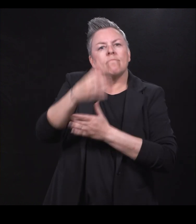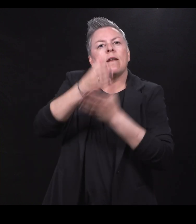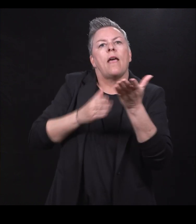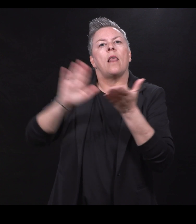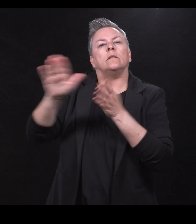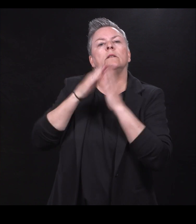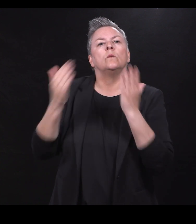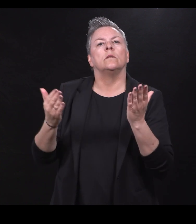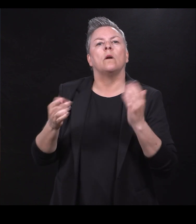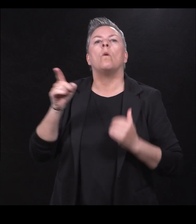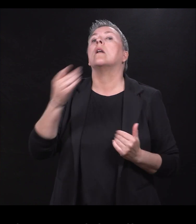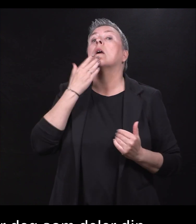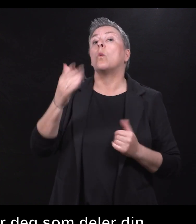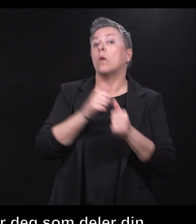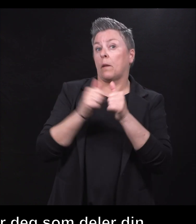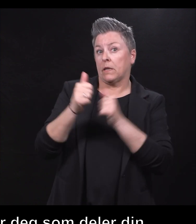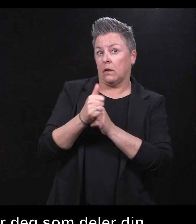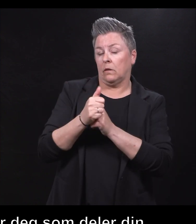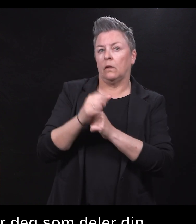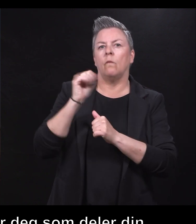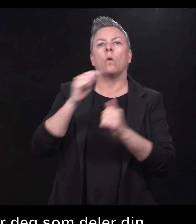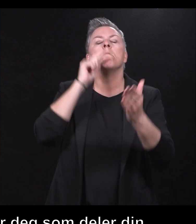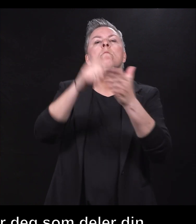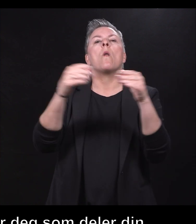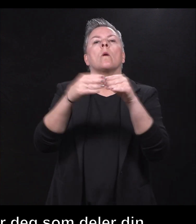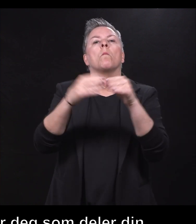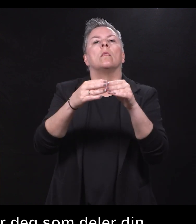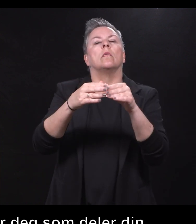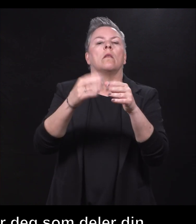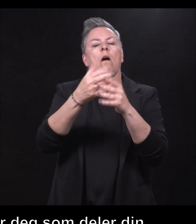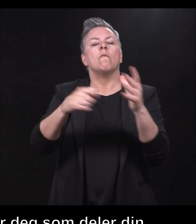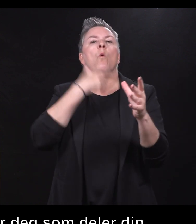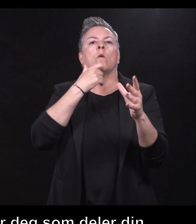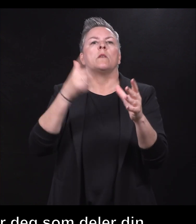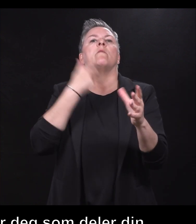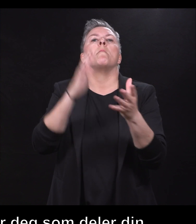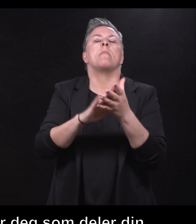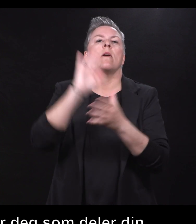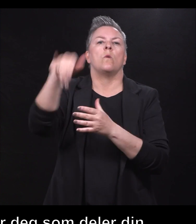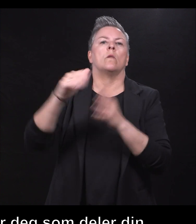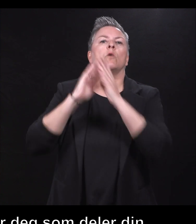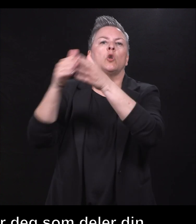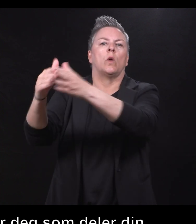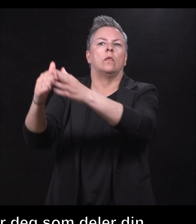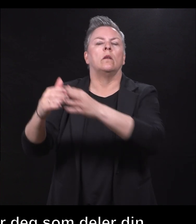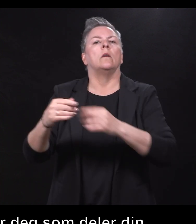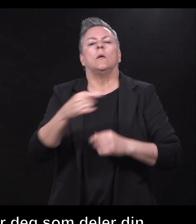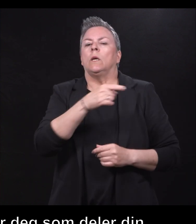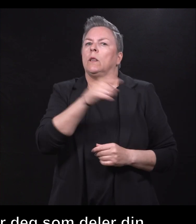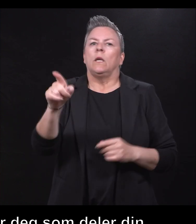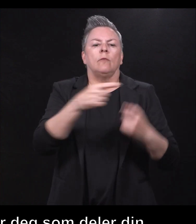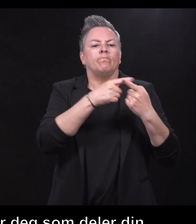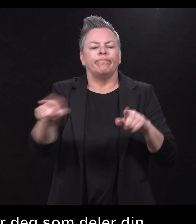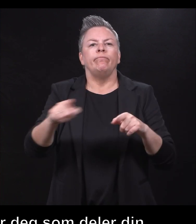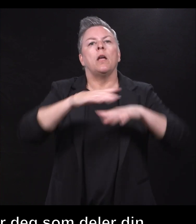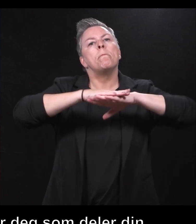han er en veldig god representant for den målgruppen av ungdommene som vi har med oss. De har veldig ulik bakgrunn. Men vi